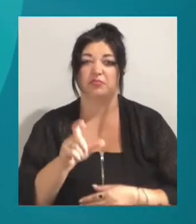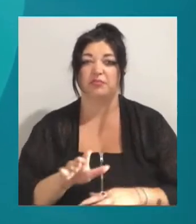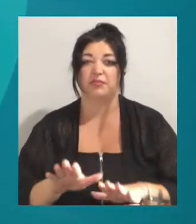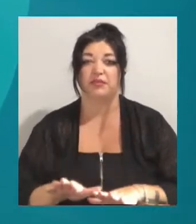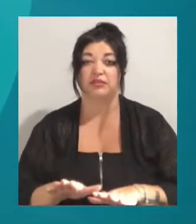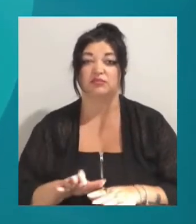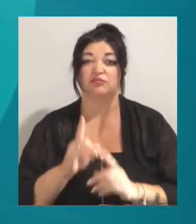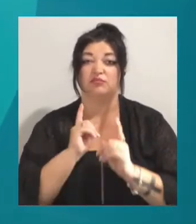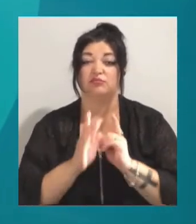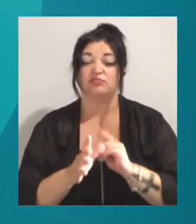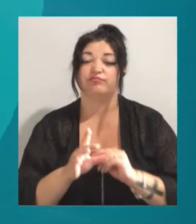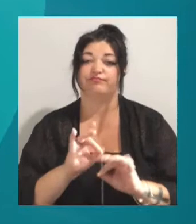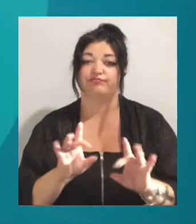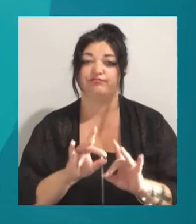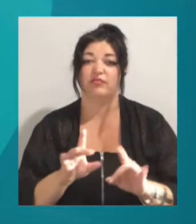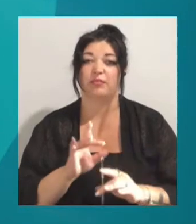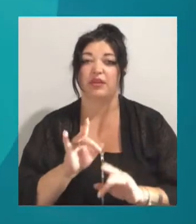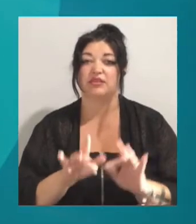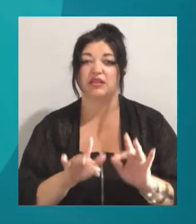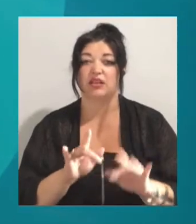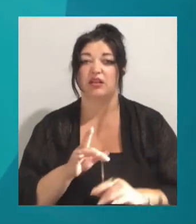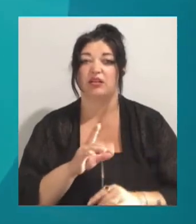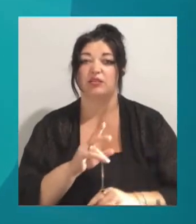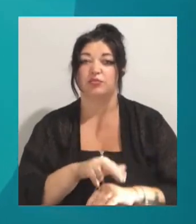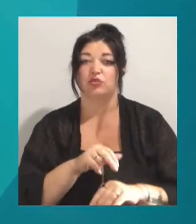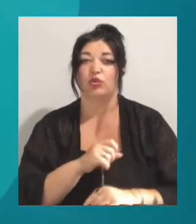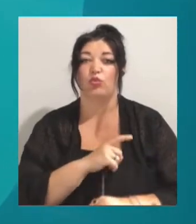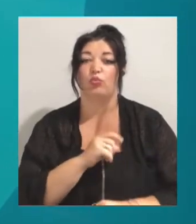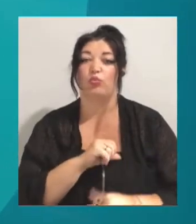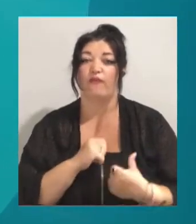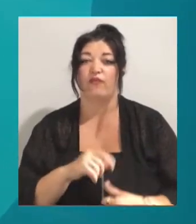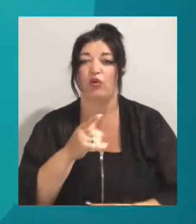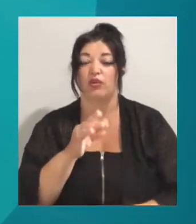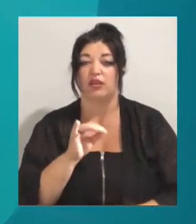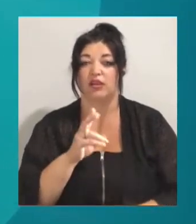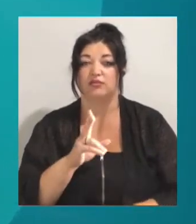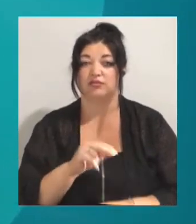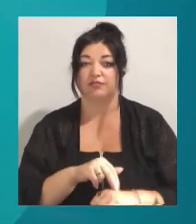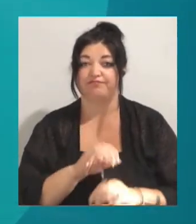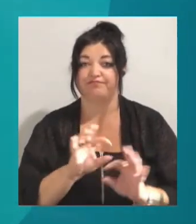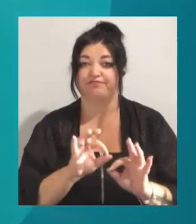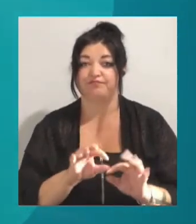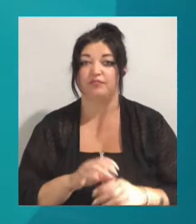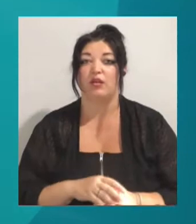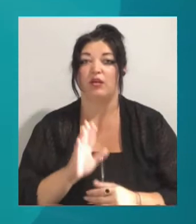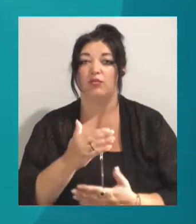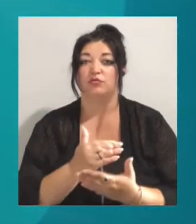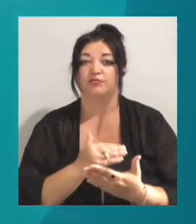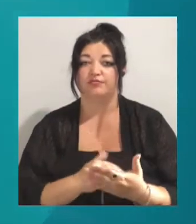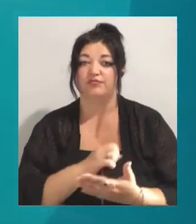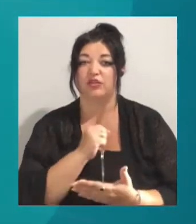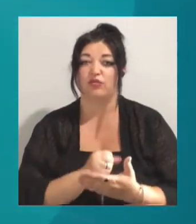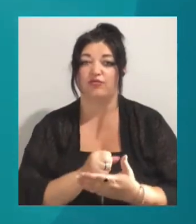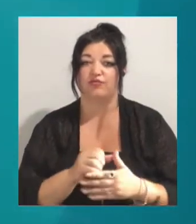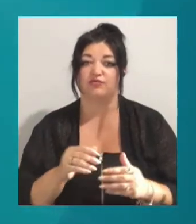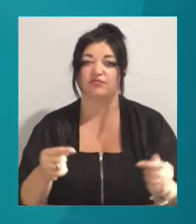повідомила прес-секретарка головного управління Нацполіції Одесьчини Любов Гордієвська. В рамках розслідування будуть встановлюватися повні обставини події з наданням